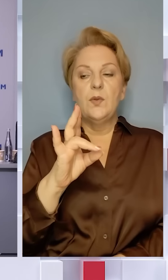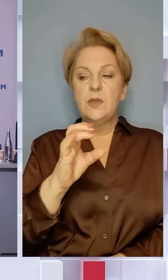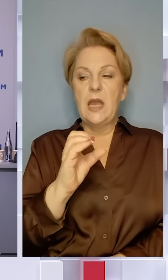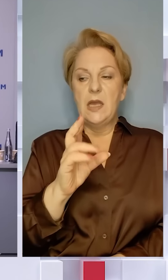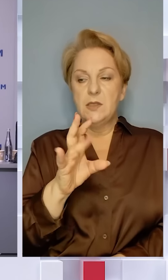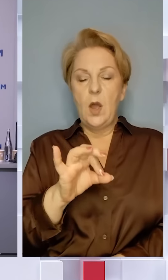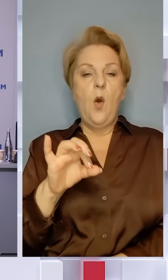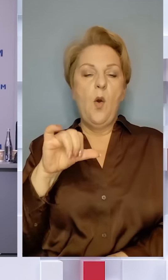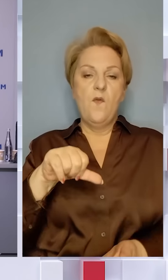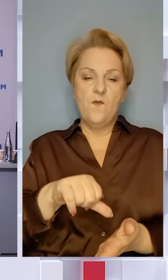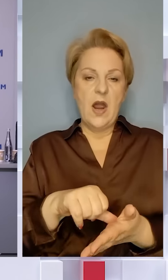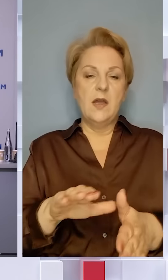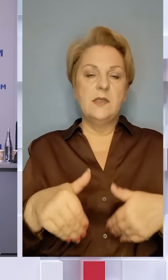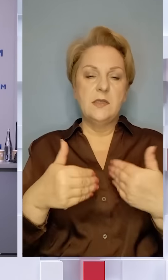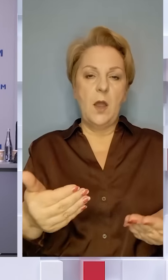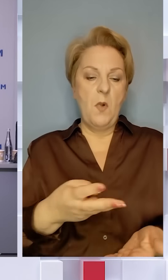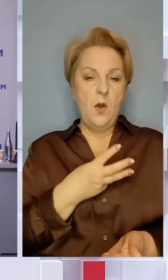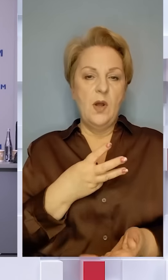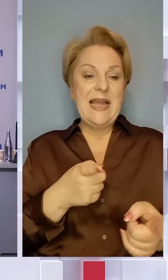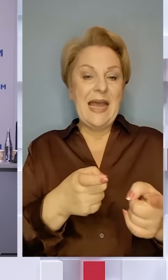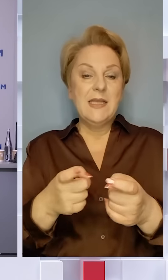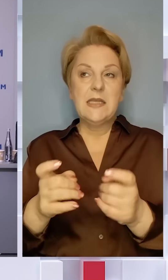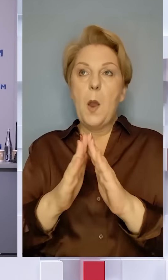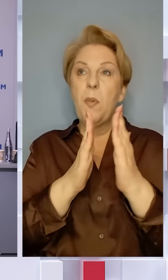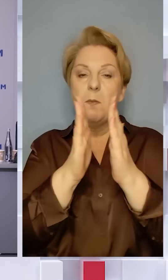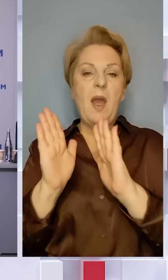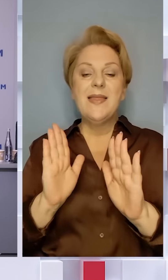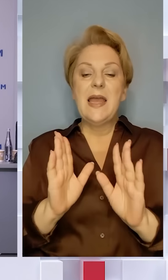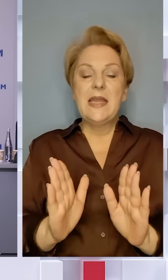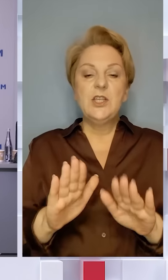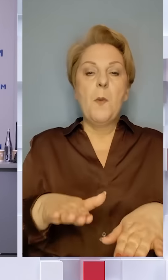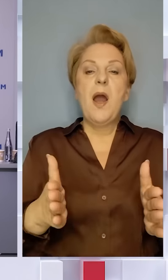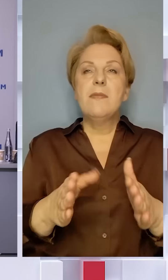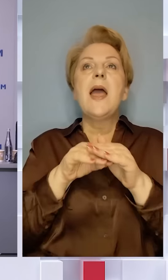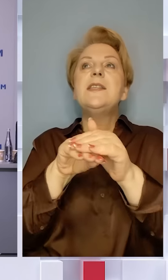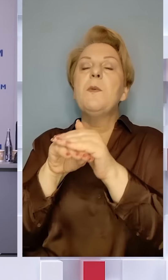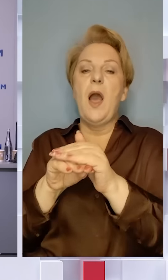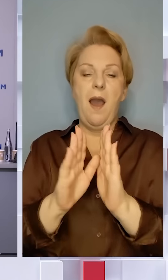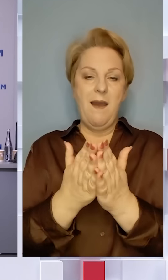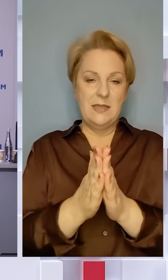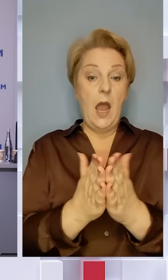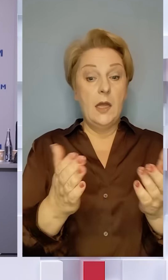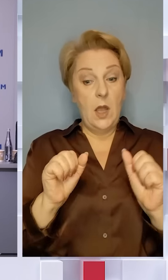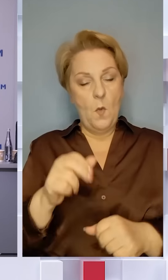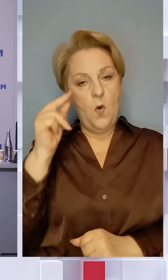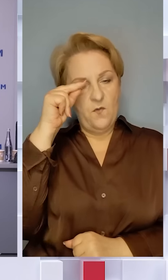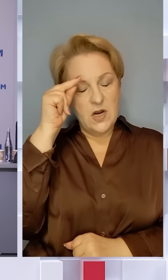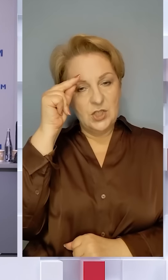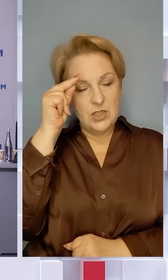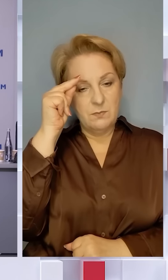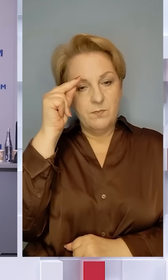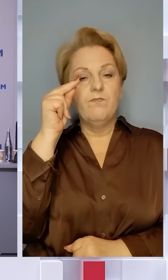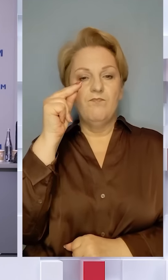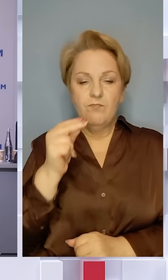ЮНЕСКО виступив із ініціативою залучення бібліотек не лише як місця, де зберігаються книги, а де можна вчитися з